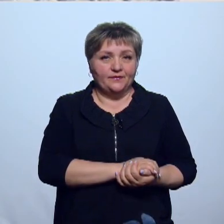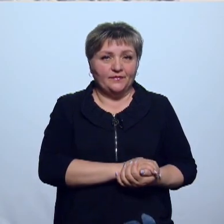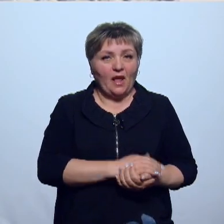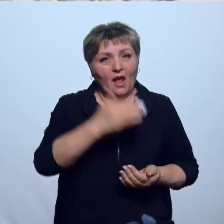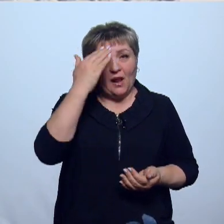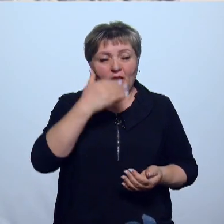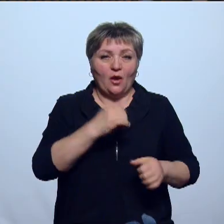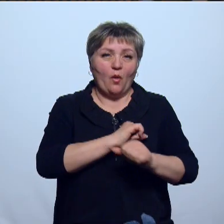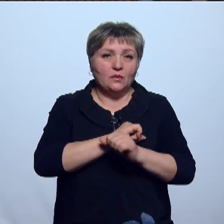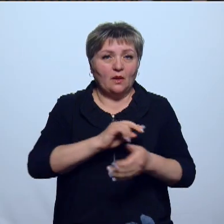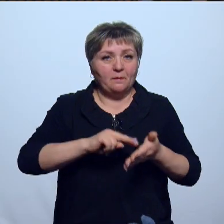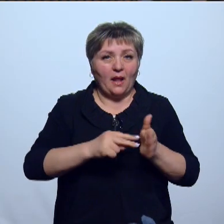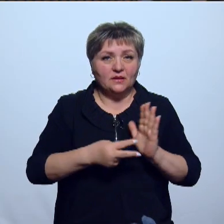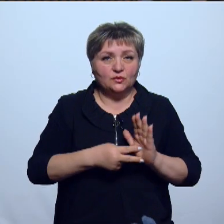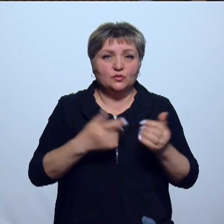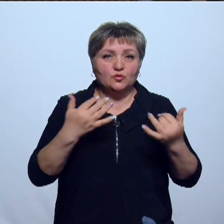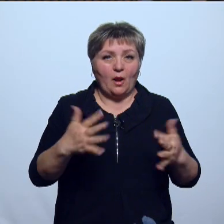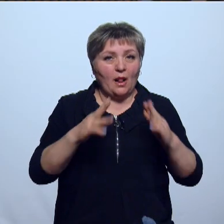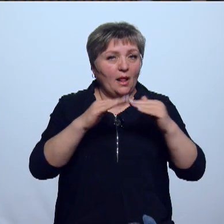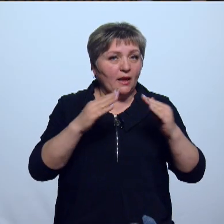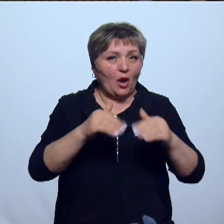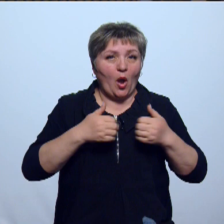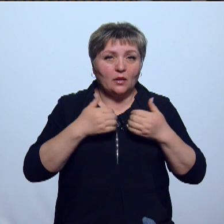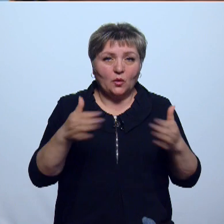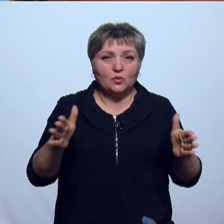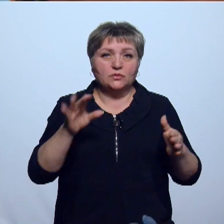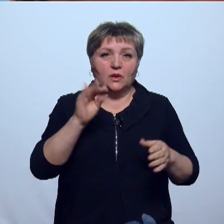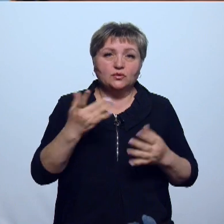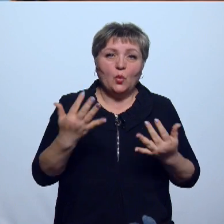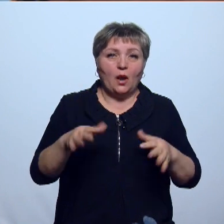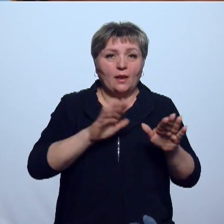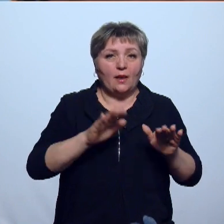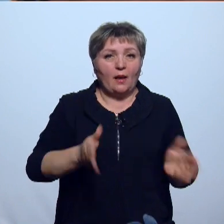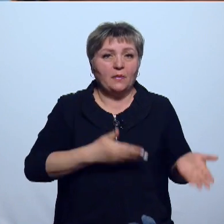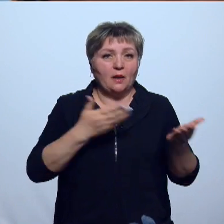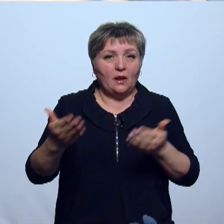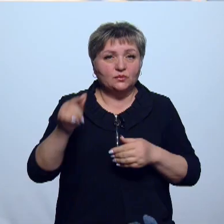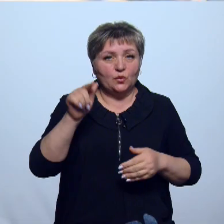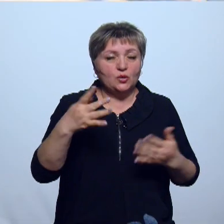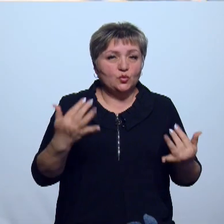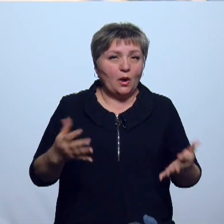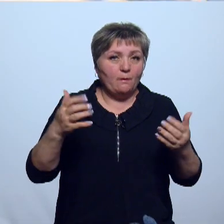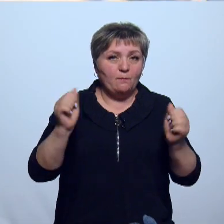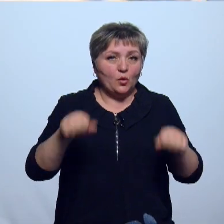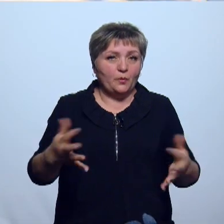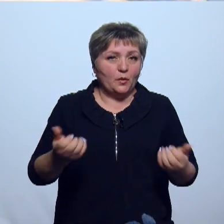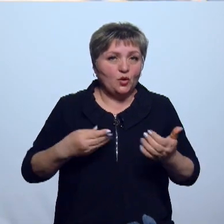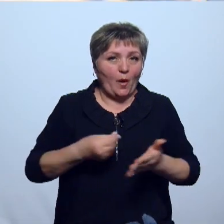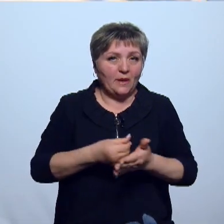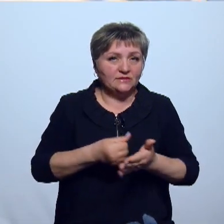Летний отдых планируется. Сколько лагерей откроется, сколько детей туда пустят и можно ли еще получить компенсацию за путевку.